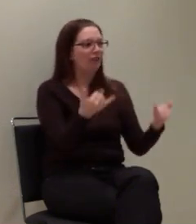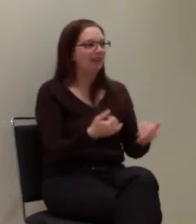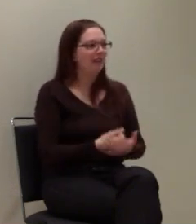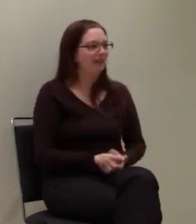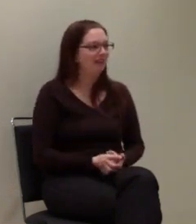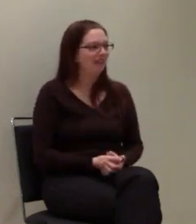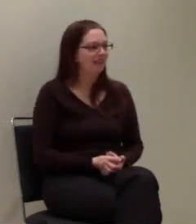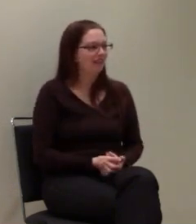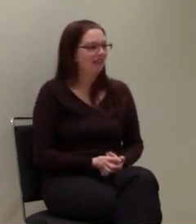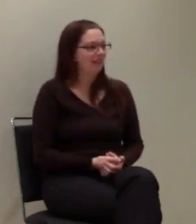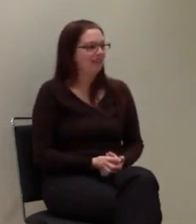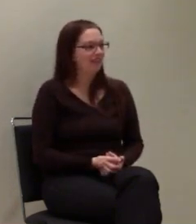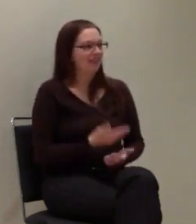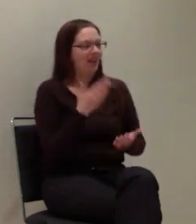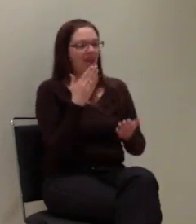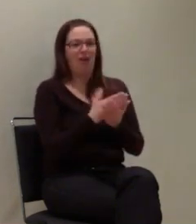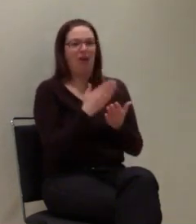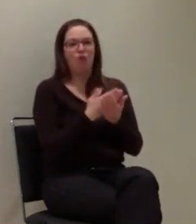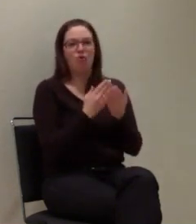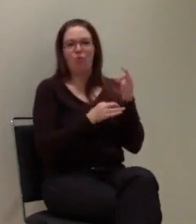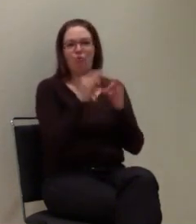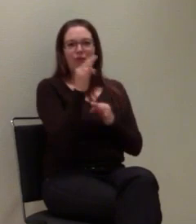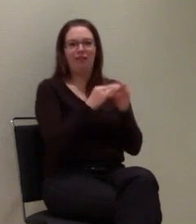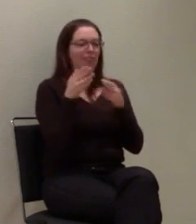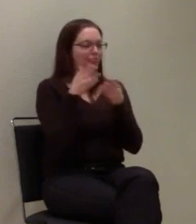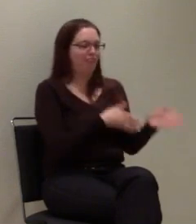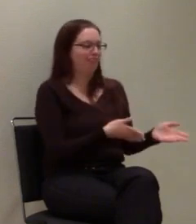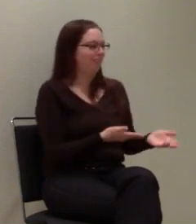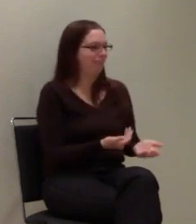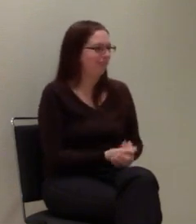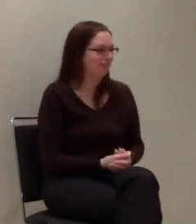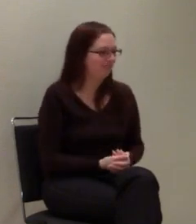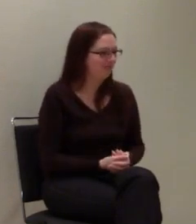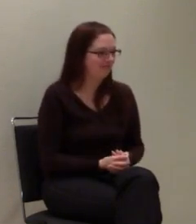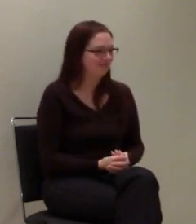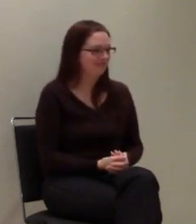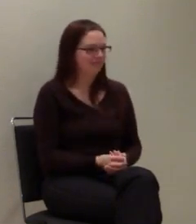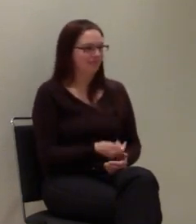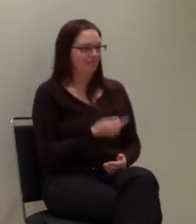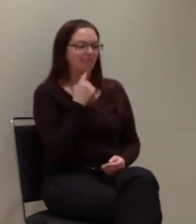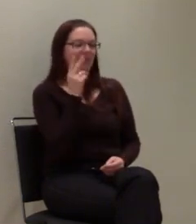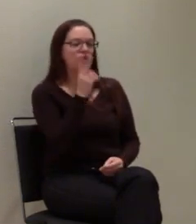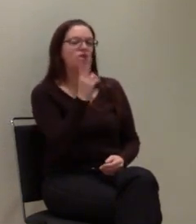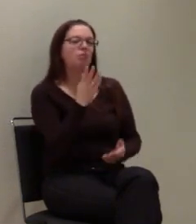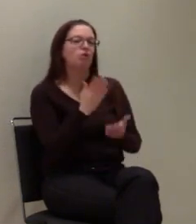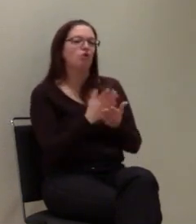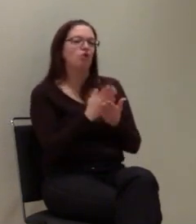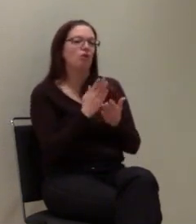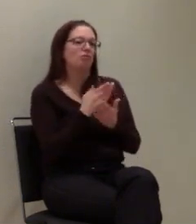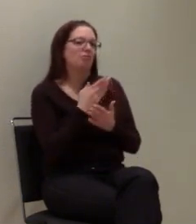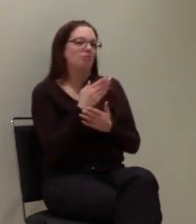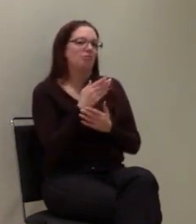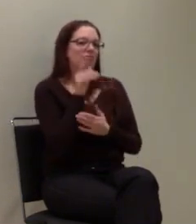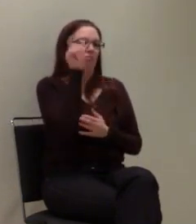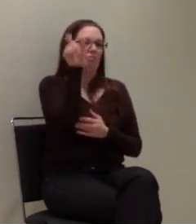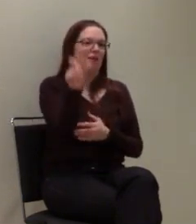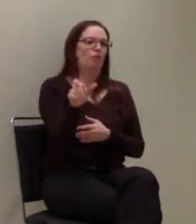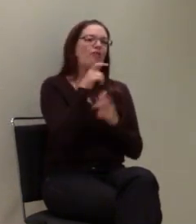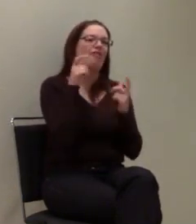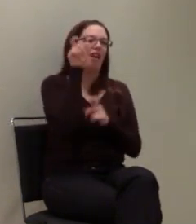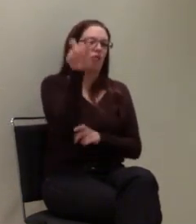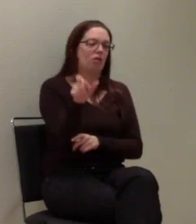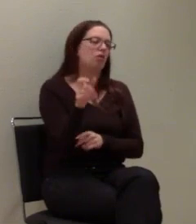von 100. So sieht aus. präsentual sind es schon mehr. Das ist, was wir den Verantwortlichen auch schon gesagt haben, dass selbst